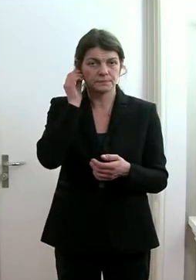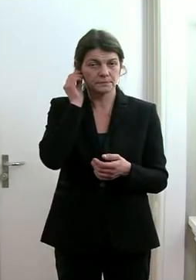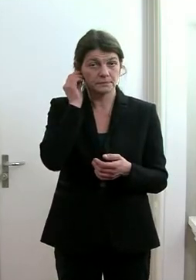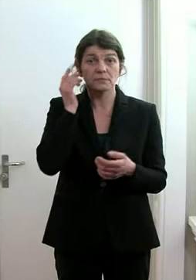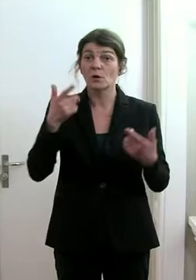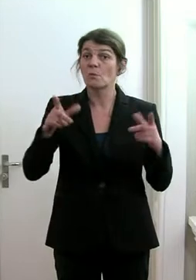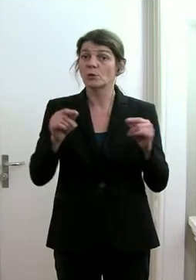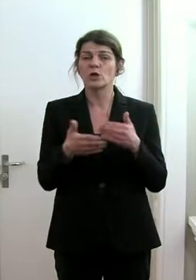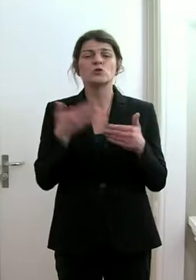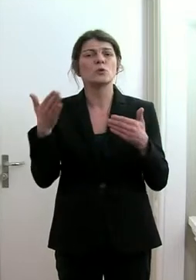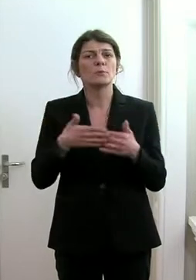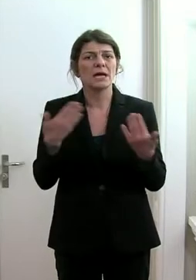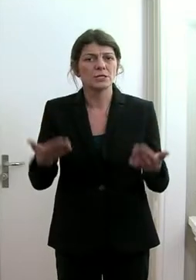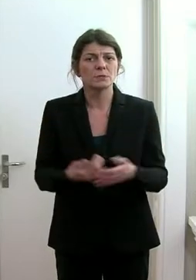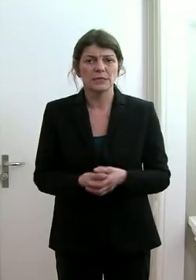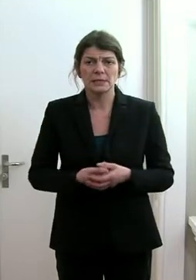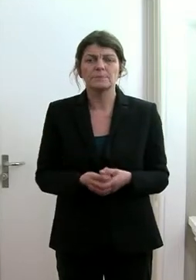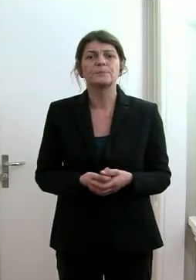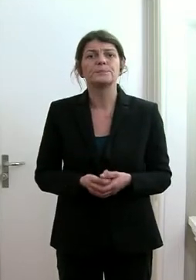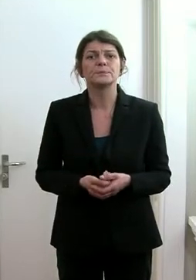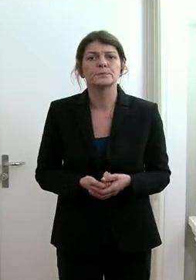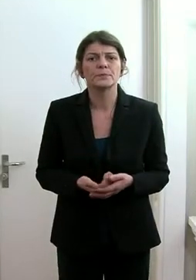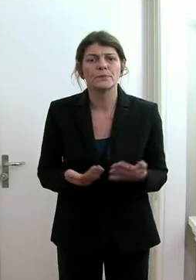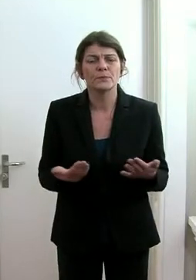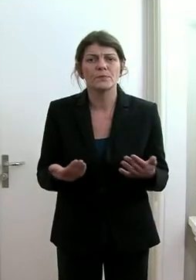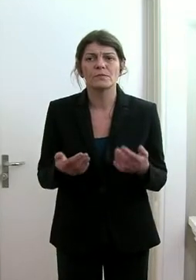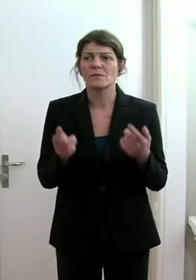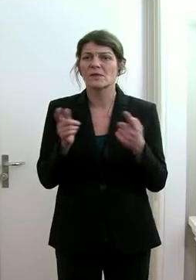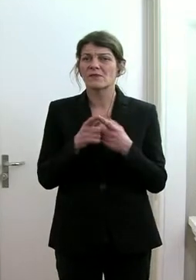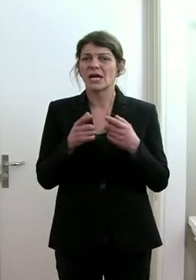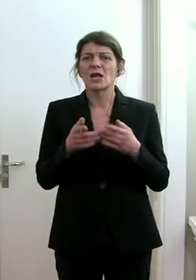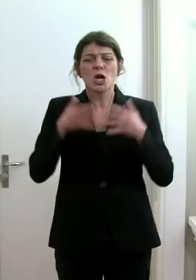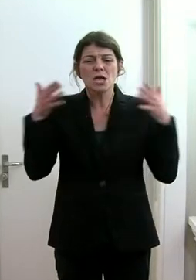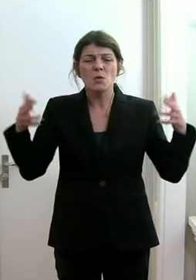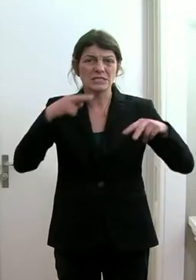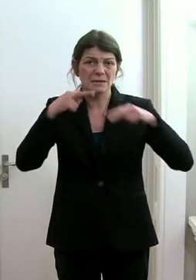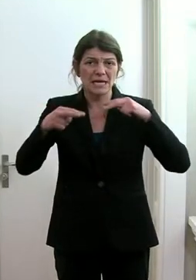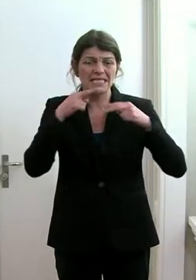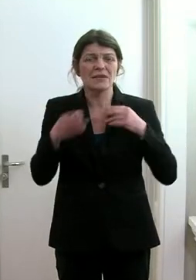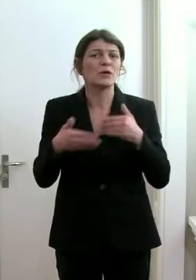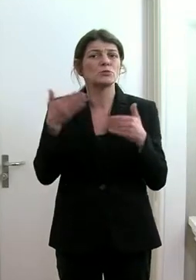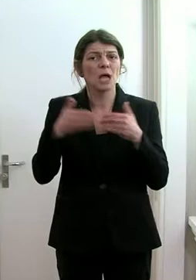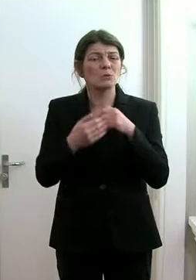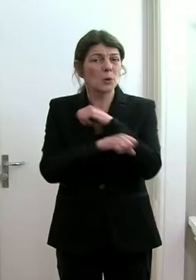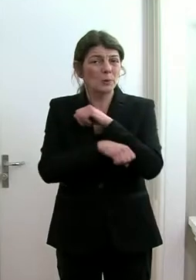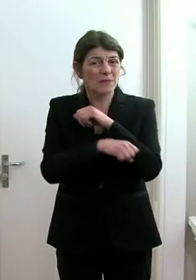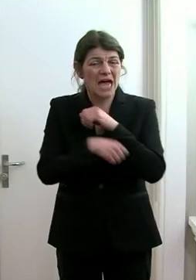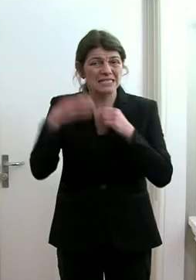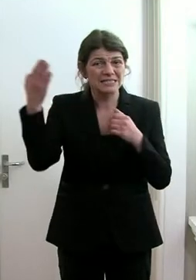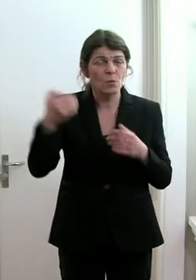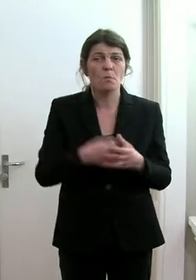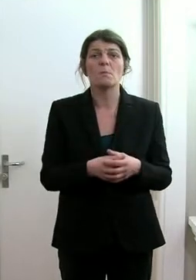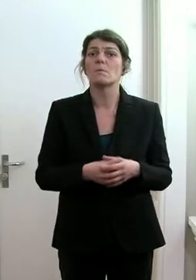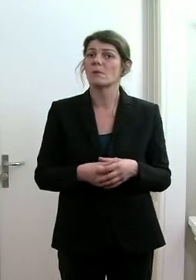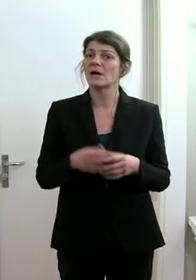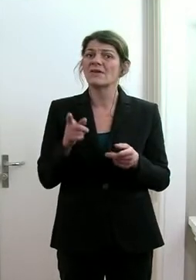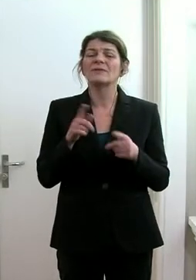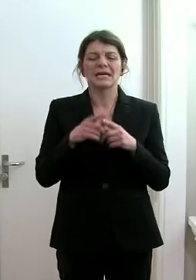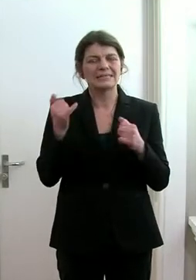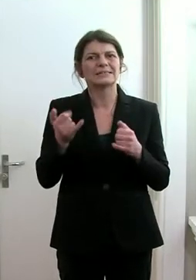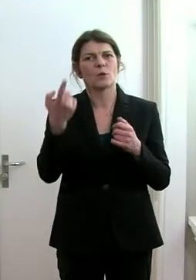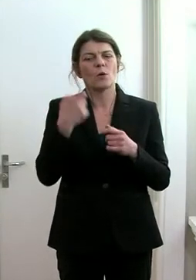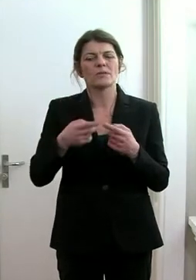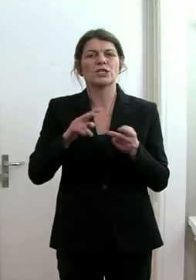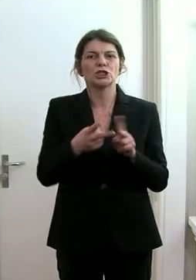Das heisst zum Beispiel, dass bei grossen Mensen, wie zum Beispiel beim Gymnasium, man einen Schichtbetrieb